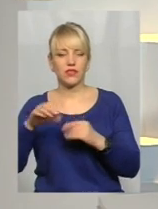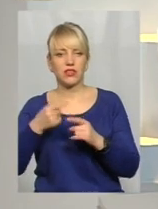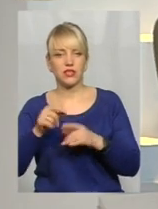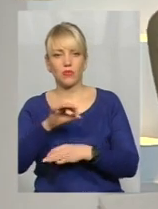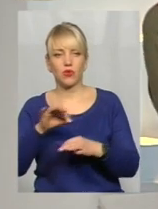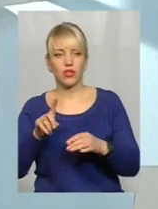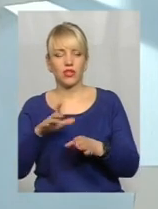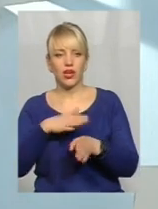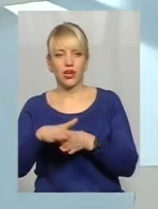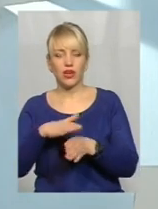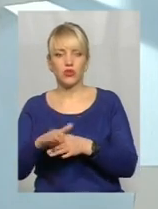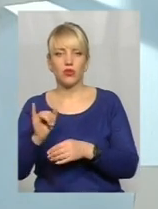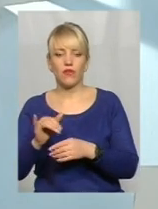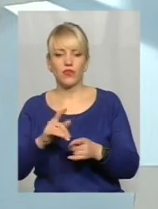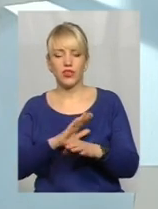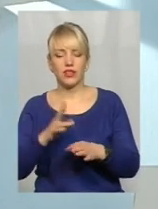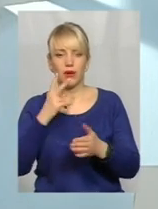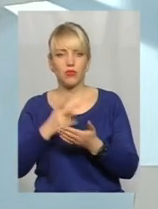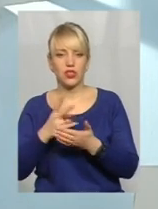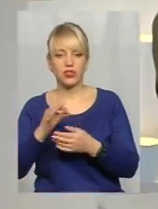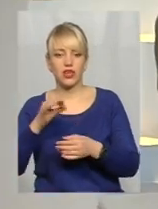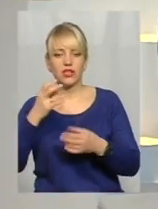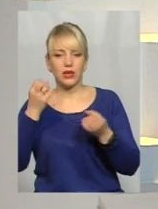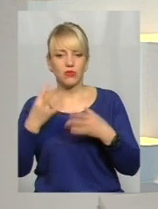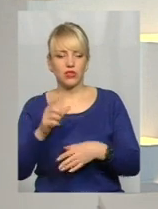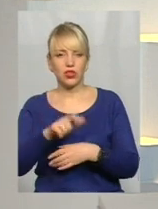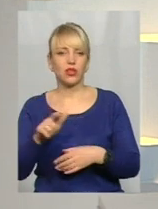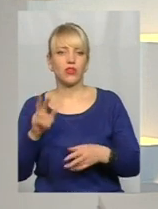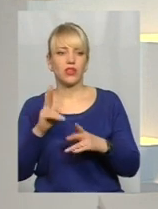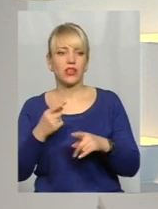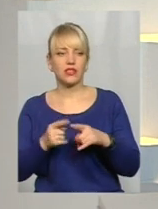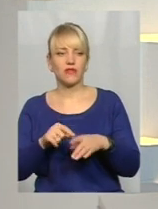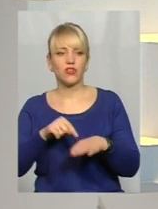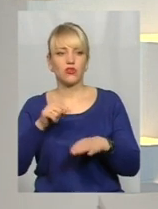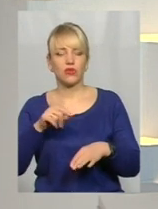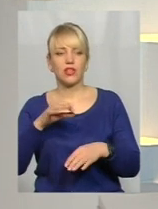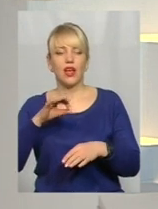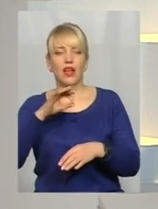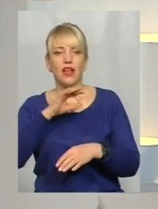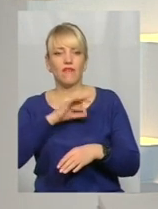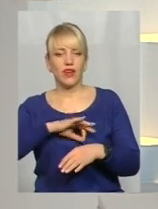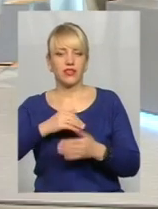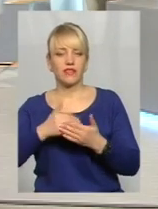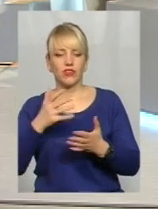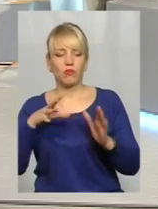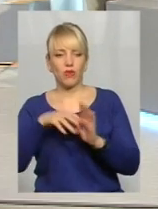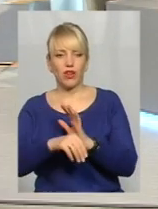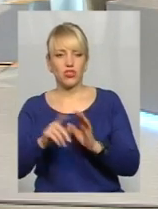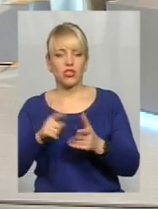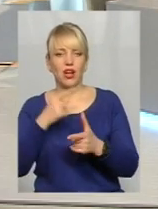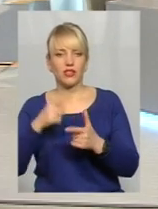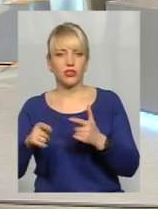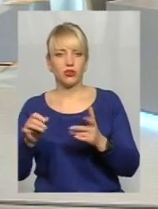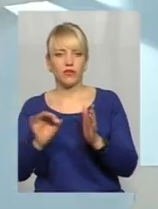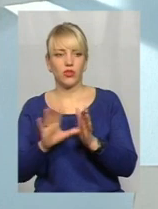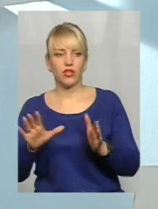які вже навіть реалізовані, фактично не позначаються на звичайних споживачах. Коли ж вони відчують ефект від запровадження альтернативної енергії? Дуже